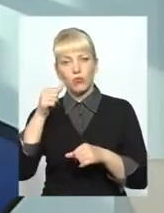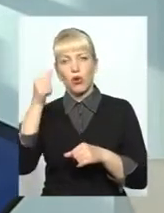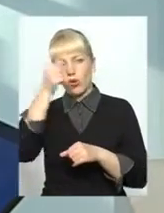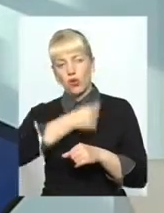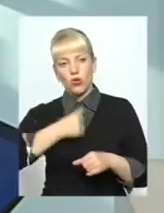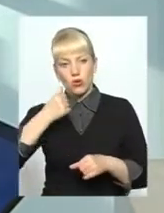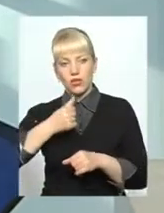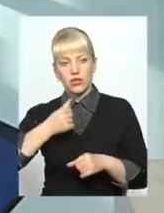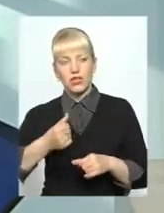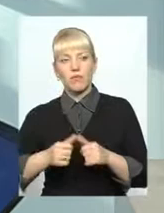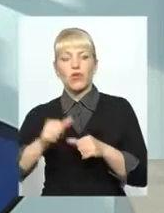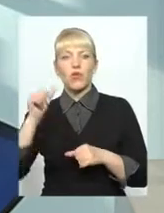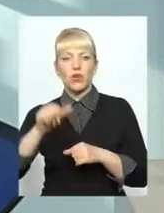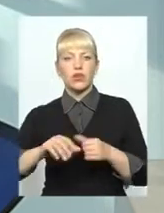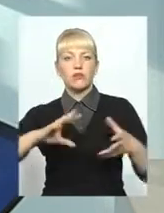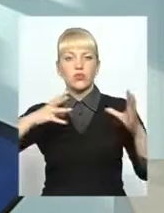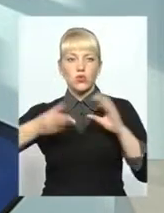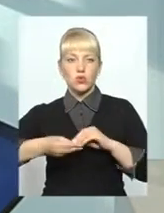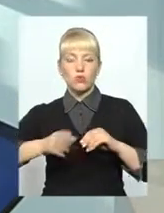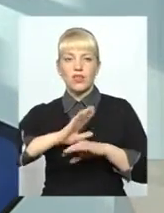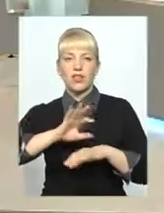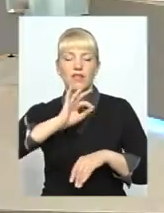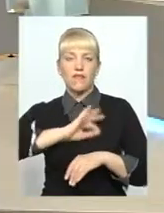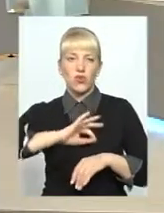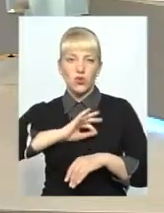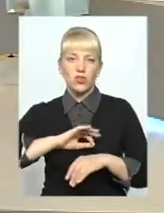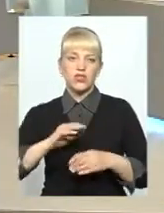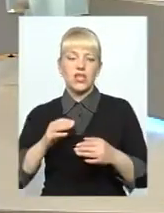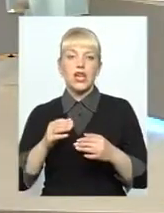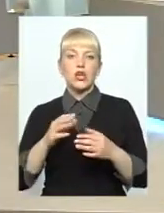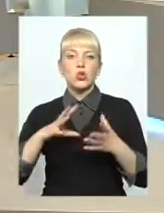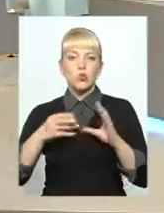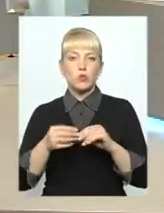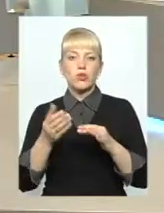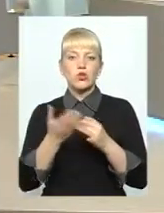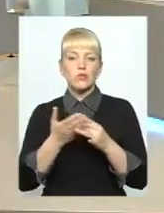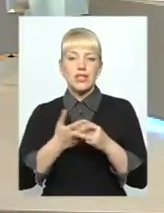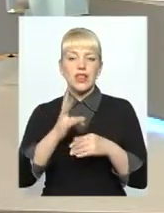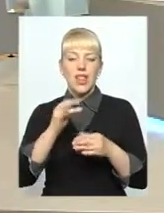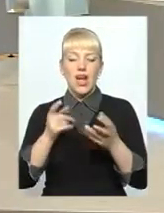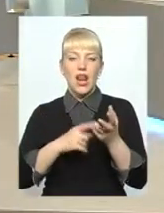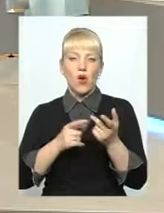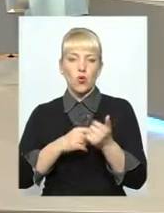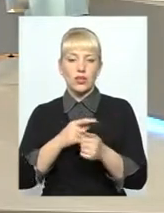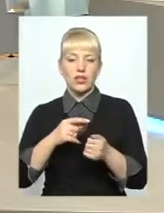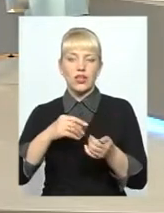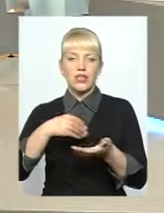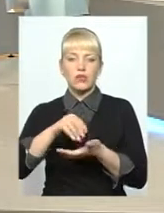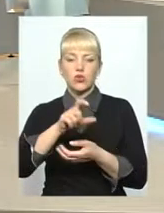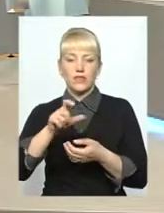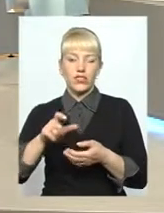крім невикористаної суми субсидії, на рахунках споживачів залишалися